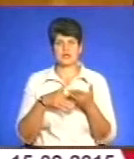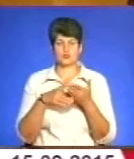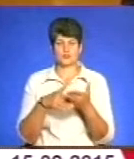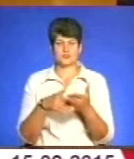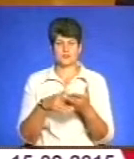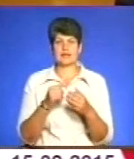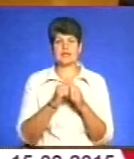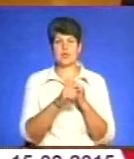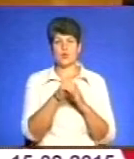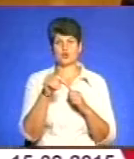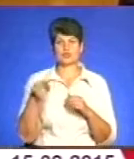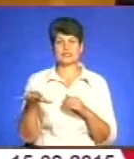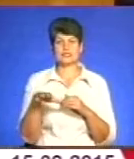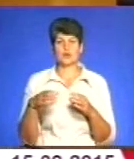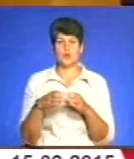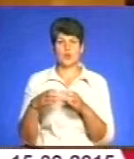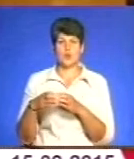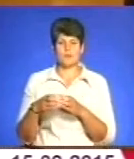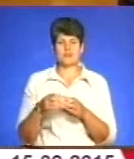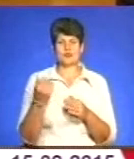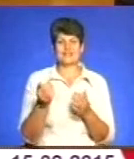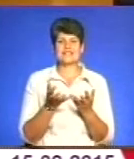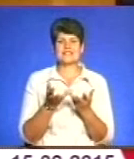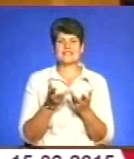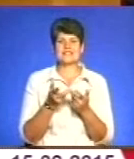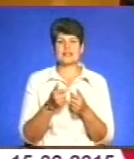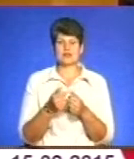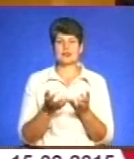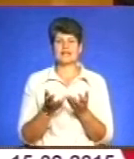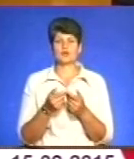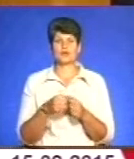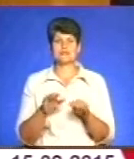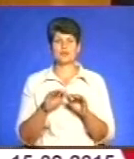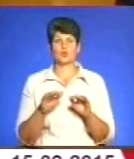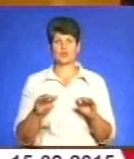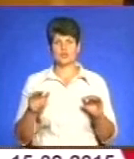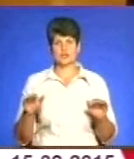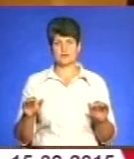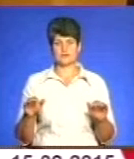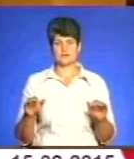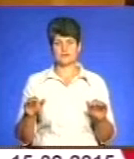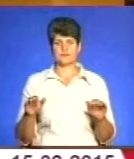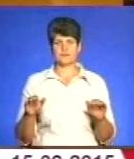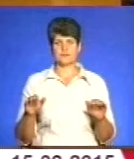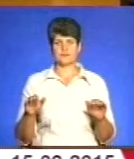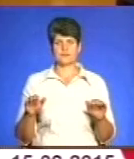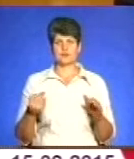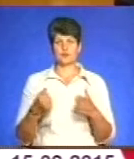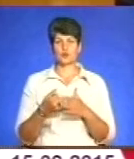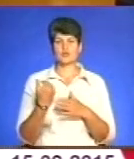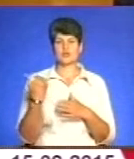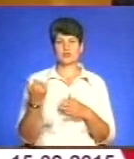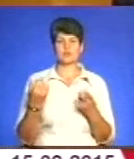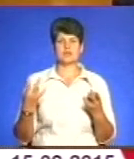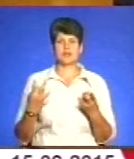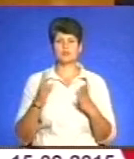Для кожної територіальної громади, відповідно до її чисельності, до кількості учнів, до її потреб